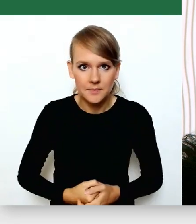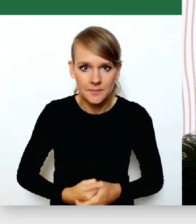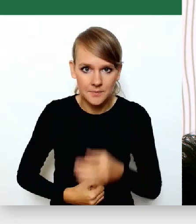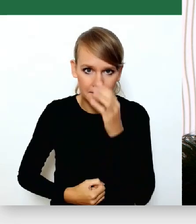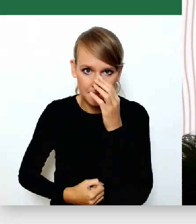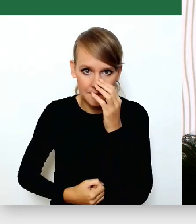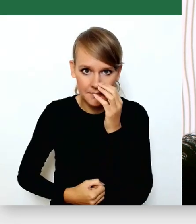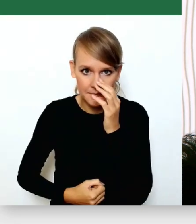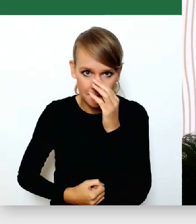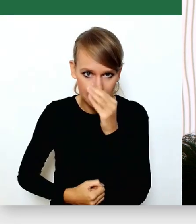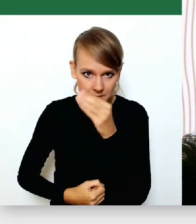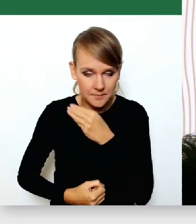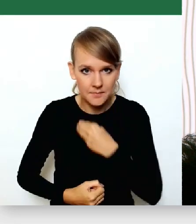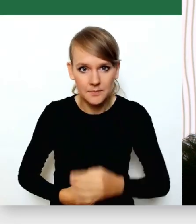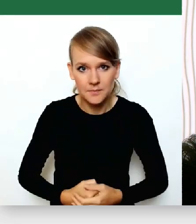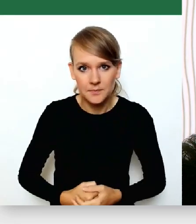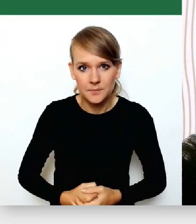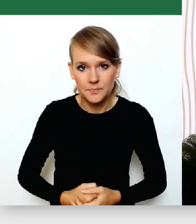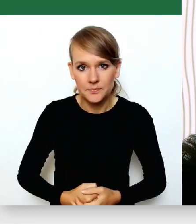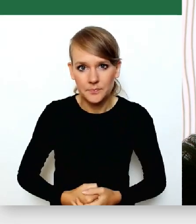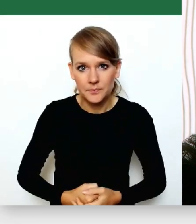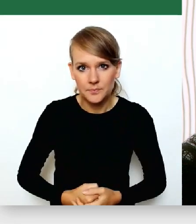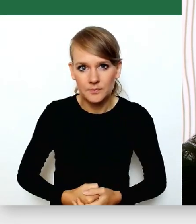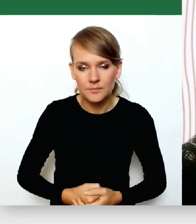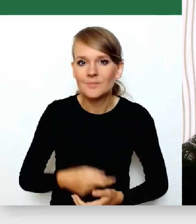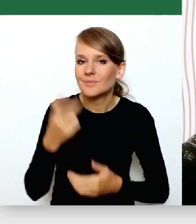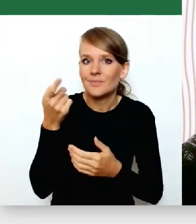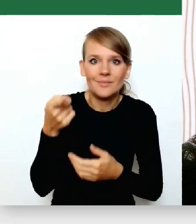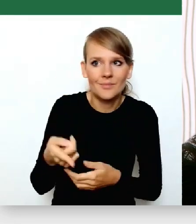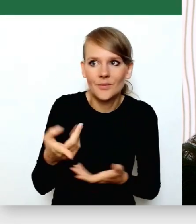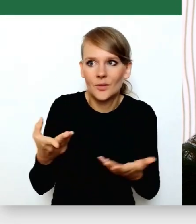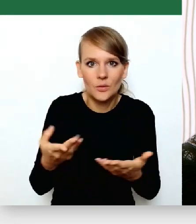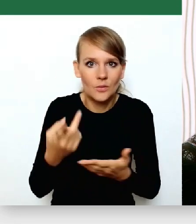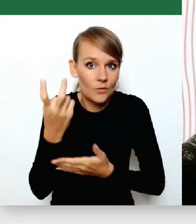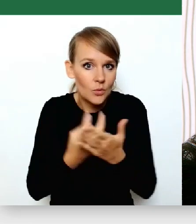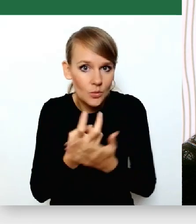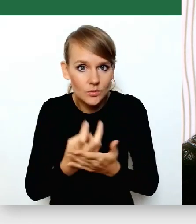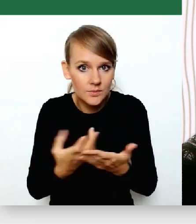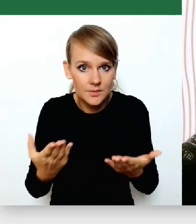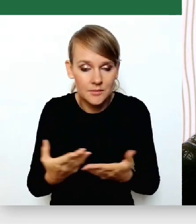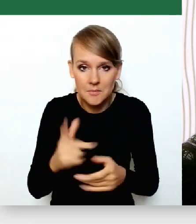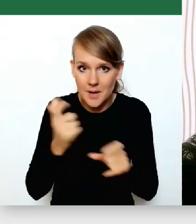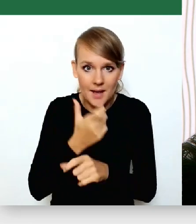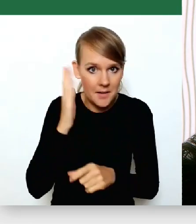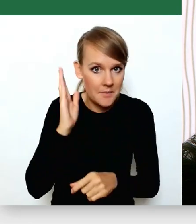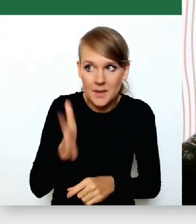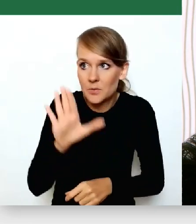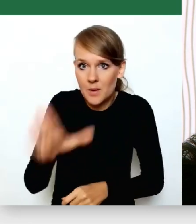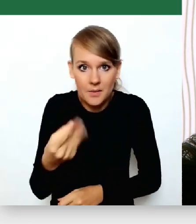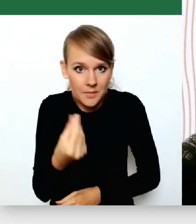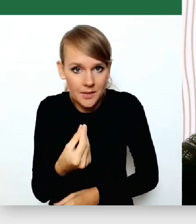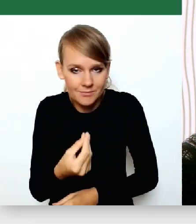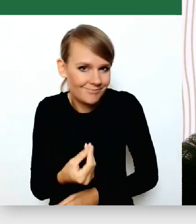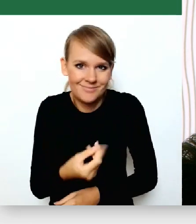w lutym państwo będzie miało jakiś pieniądz. to nie było takie